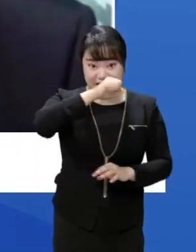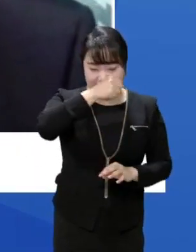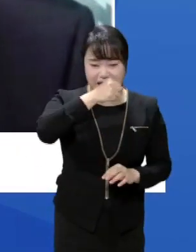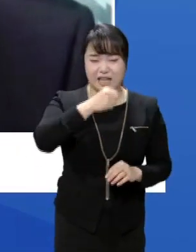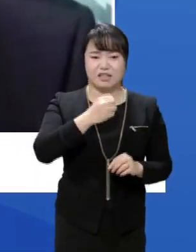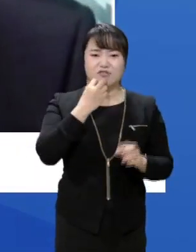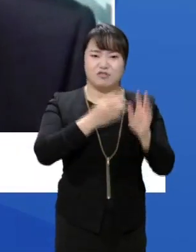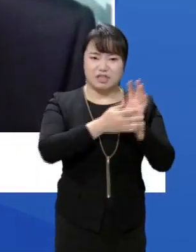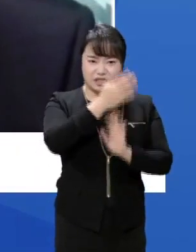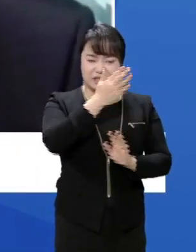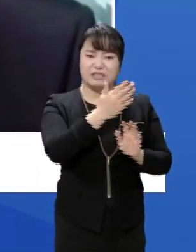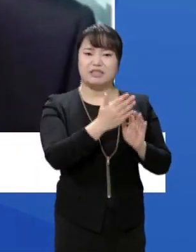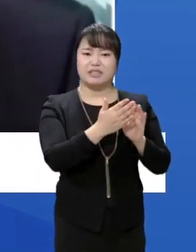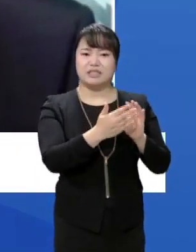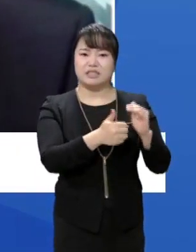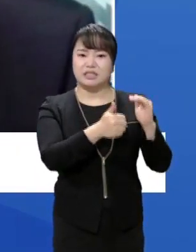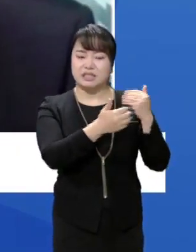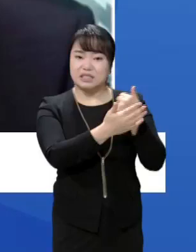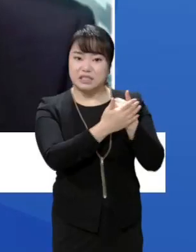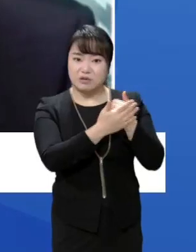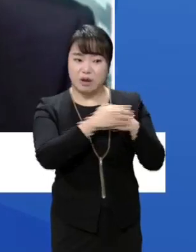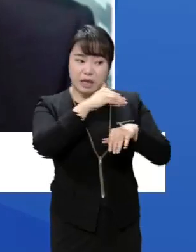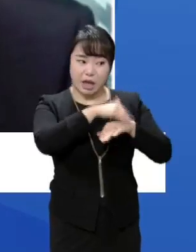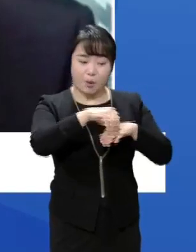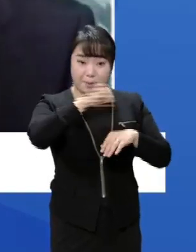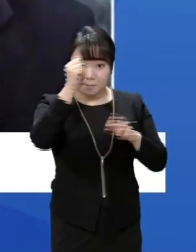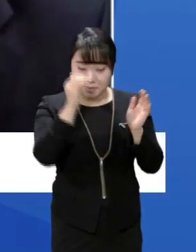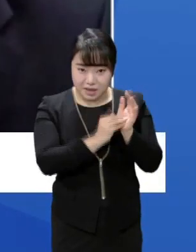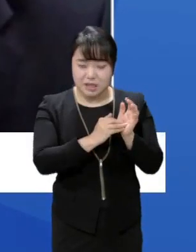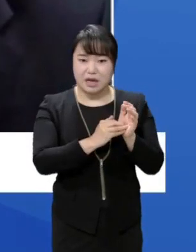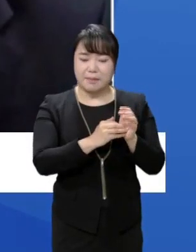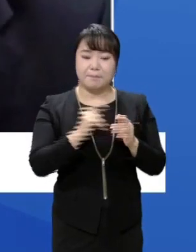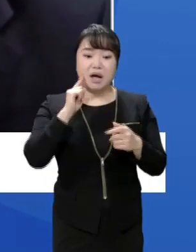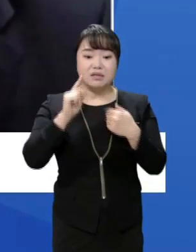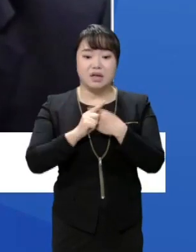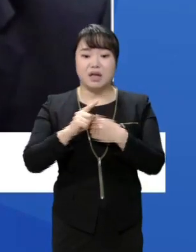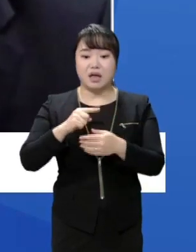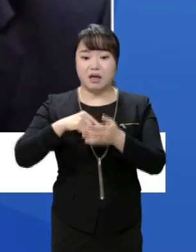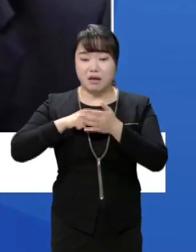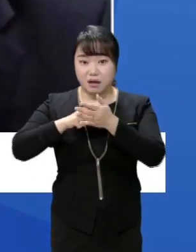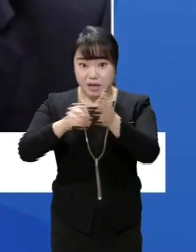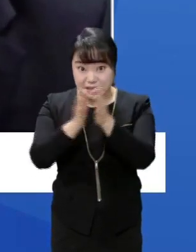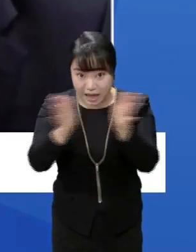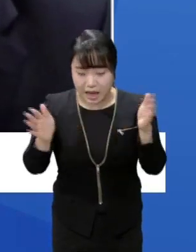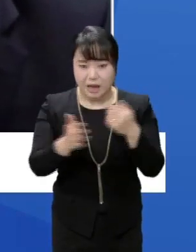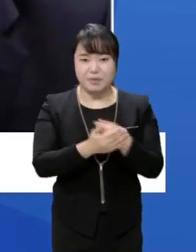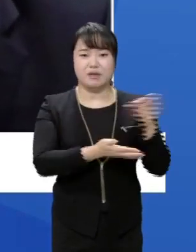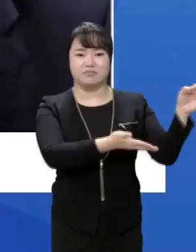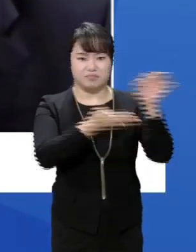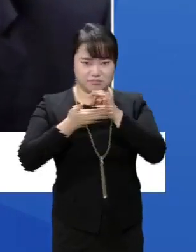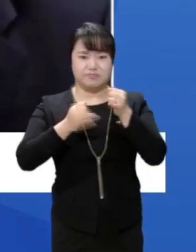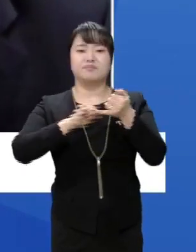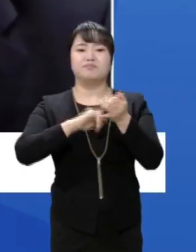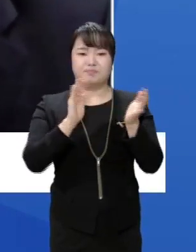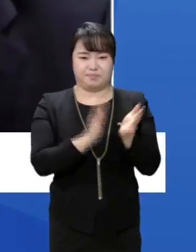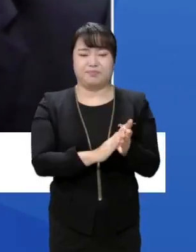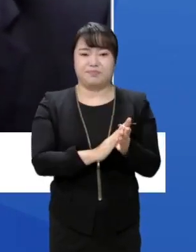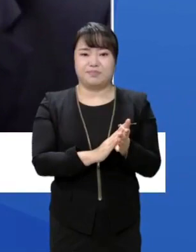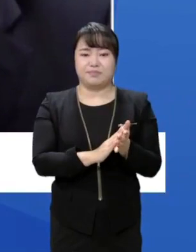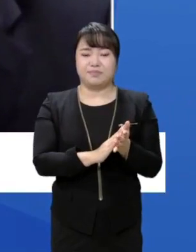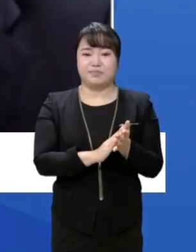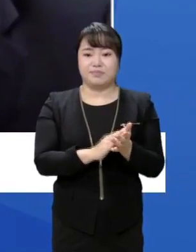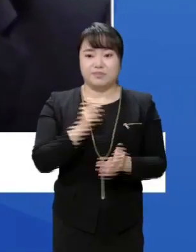서울시 차원에서 이 계획이 통과됐기 때문에 추진만 하게 되면 바로 예산이 확보가 되도록 합의가 되어 있습니다. 그리고